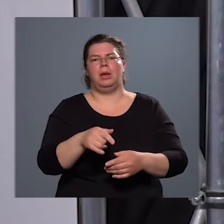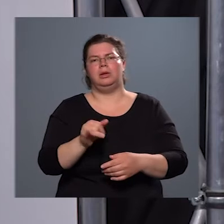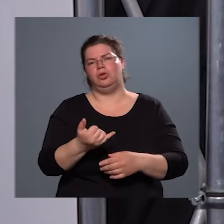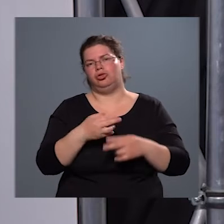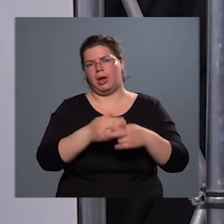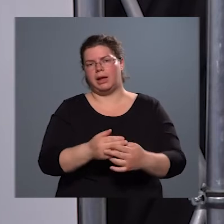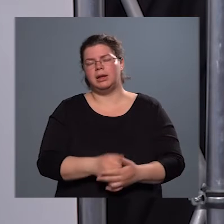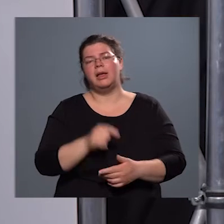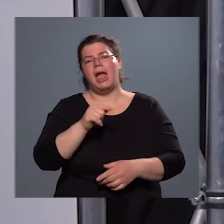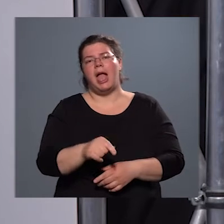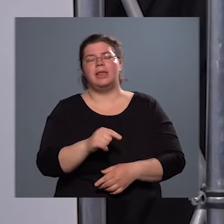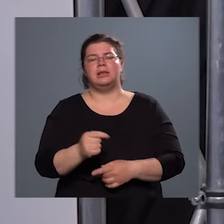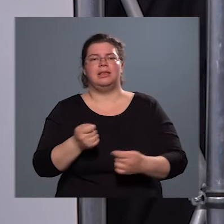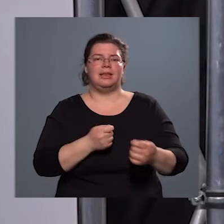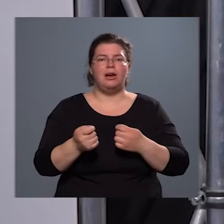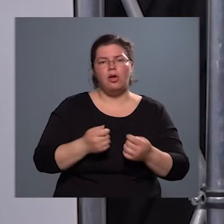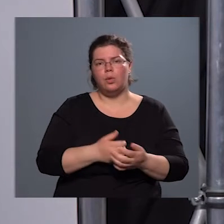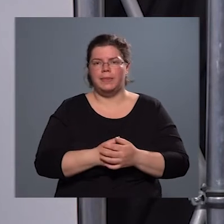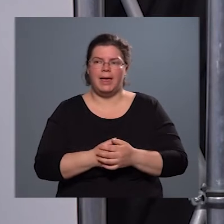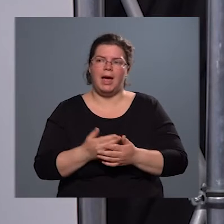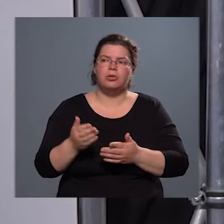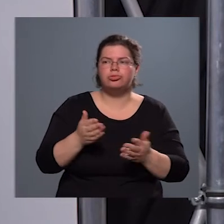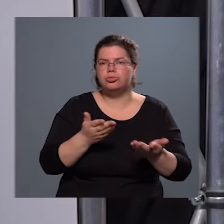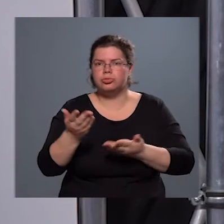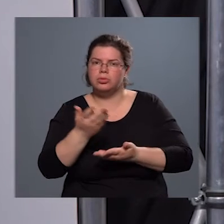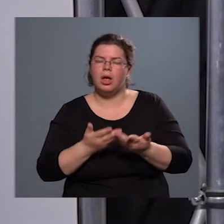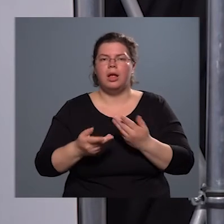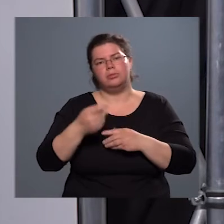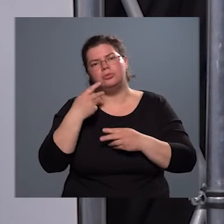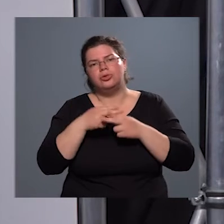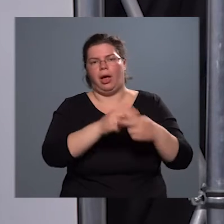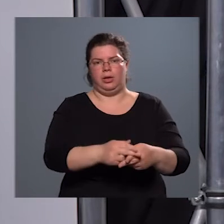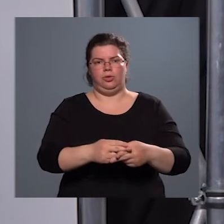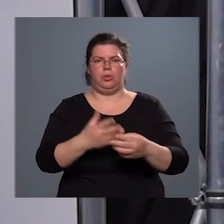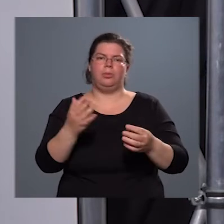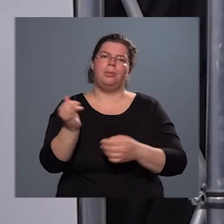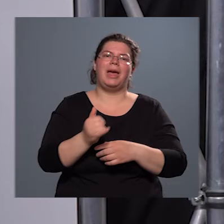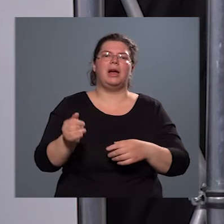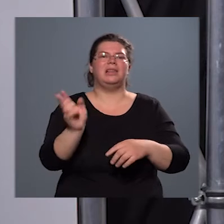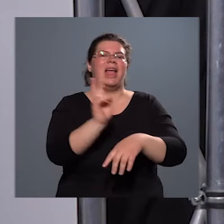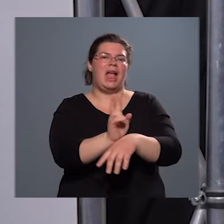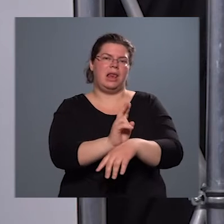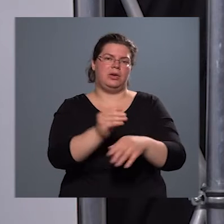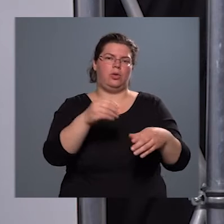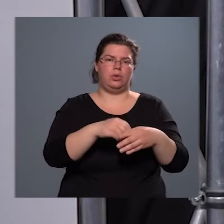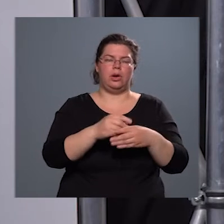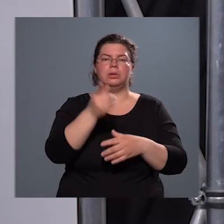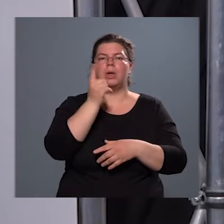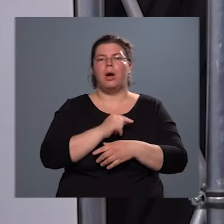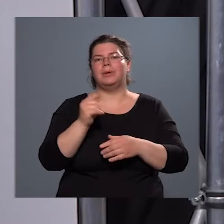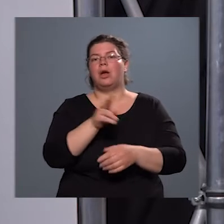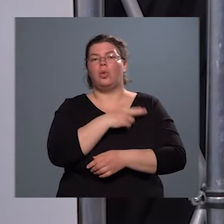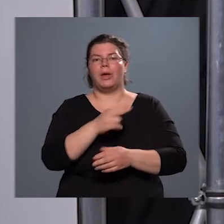ezt a fajta eligazodást támogassuk avval, hogy melyek azok az ellenőrzöttebb tartalmak, amit mondjuk a kórház